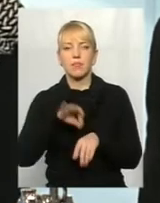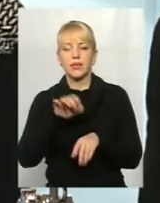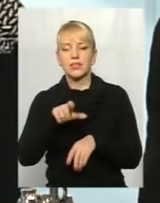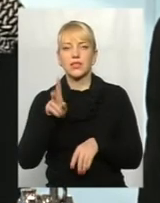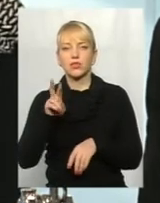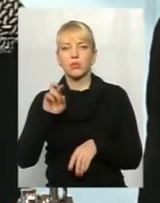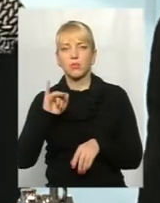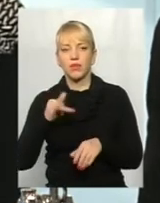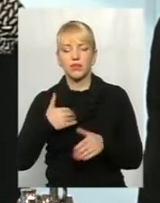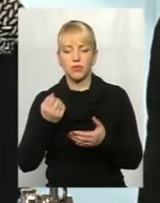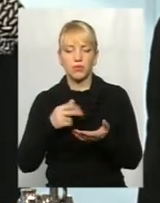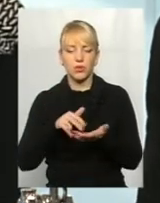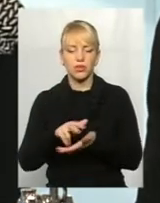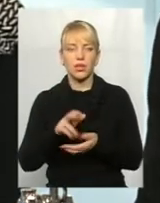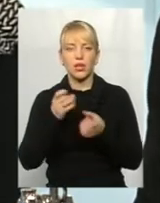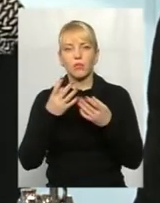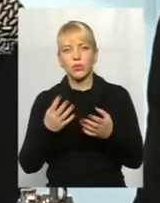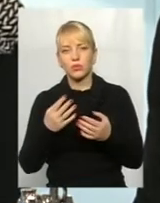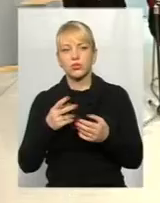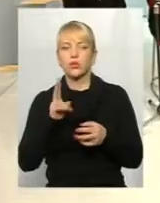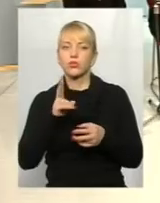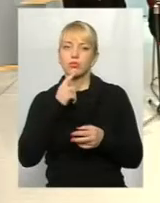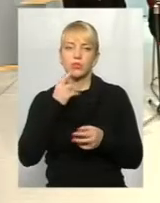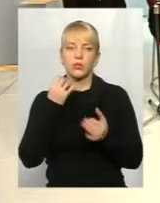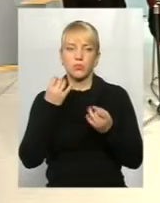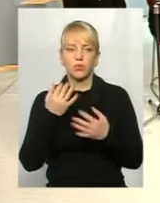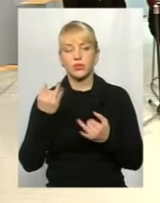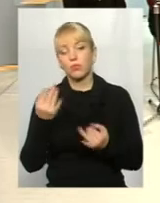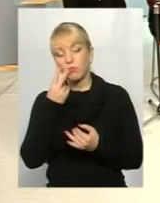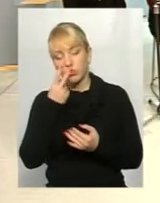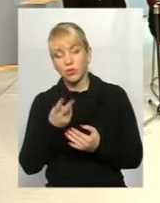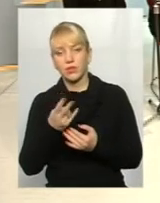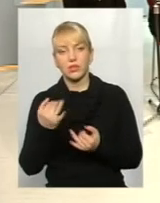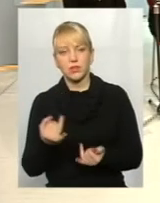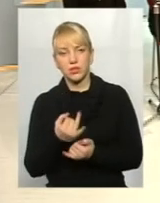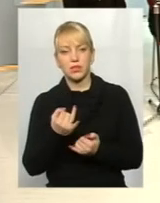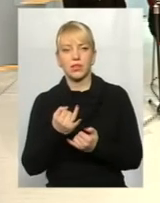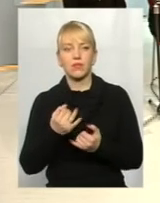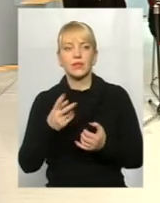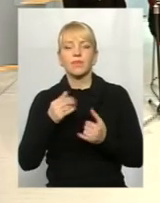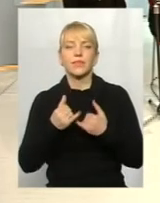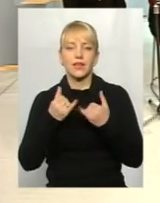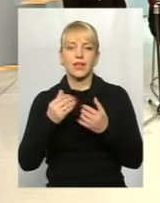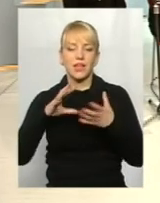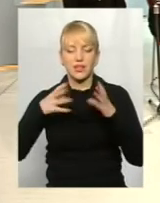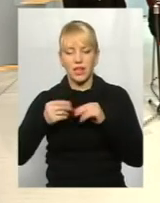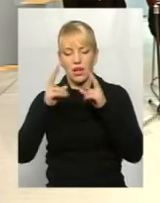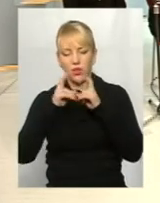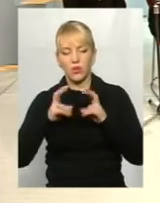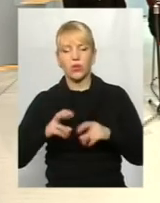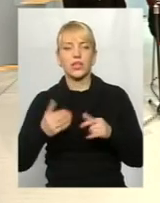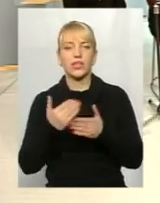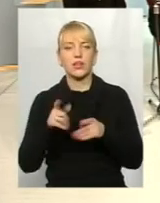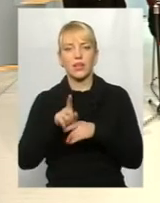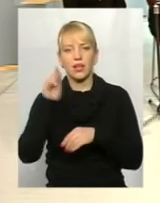хотіли би пройти просто дехто казав. Ради цікавості. Подивіться, є така